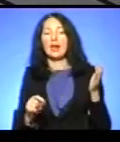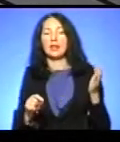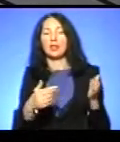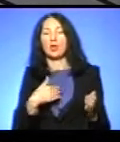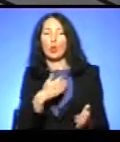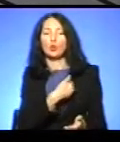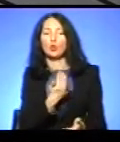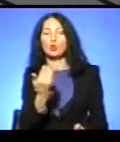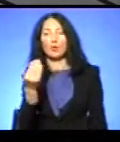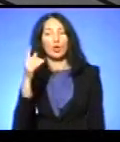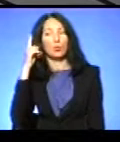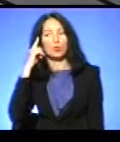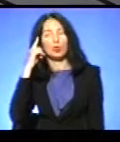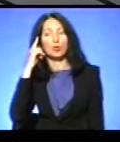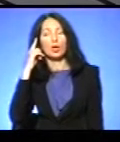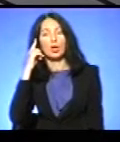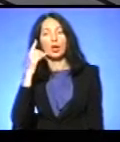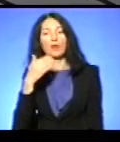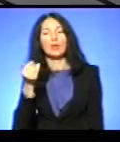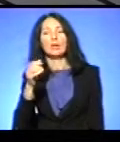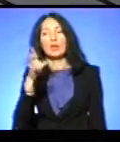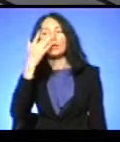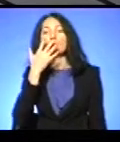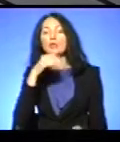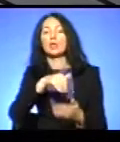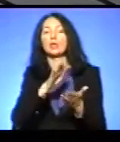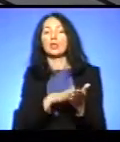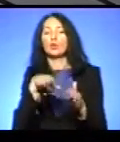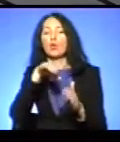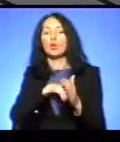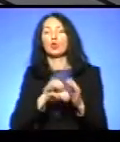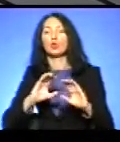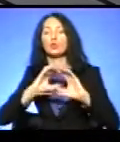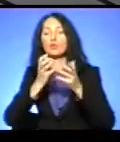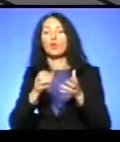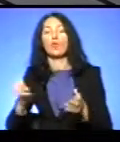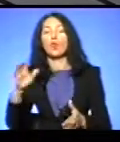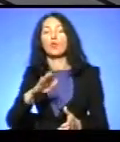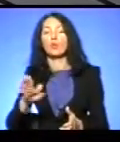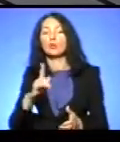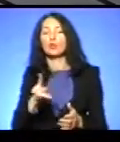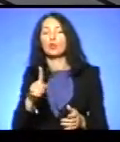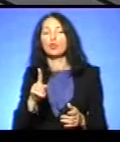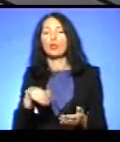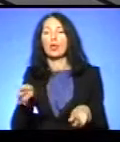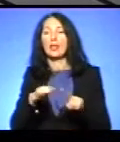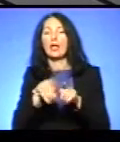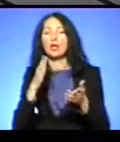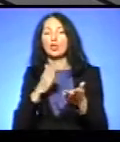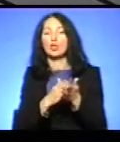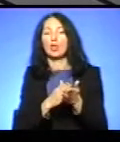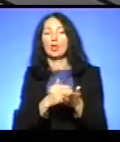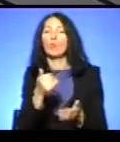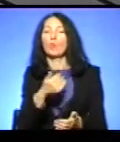власне, їхній національний реєстр входить до світового і європейського, що, власне, також є і в